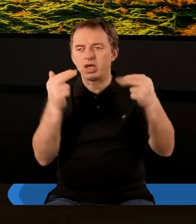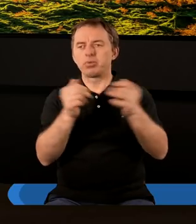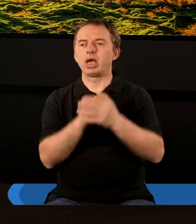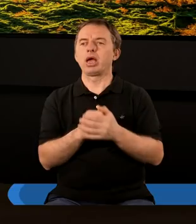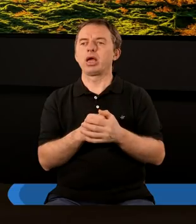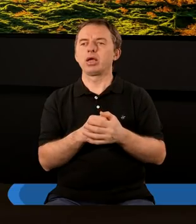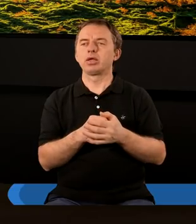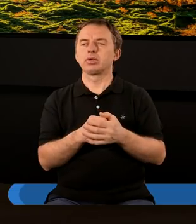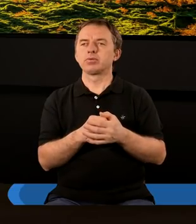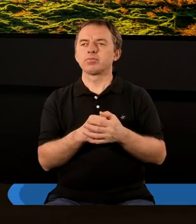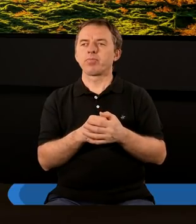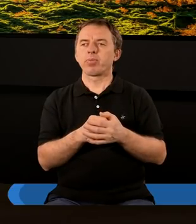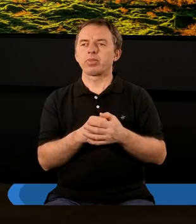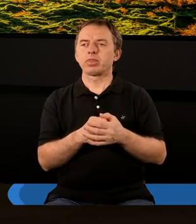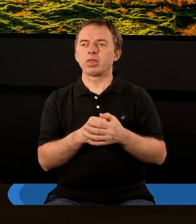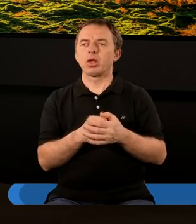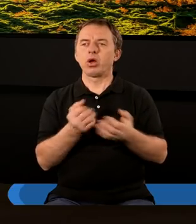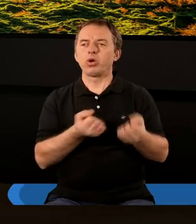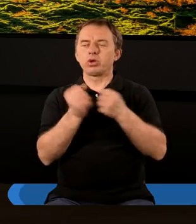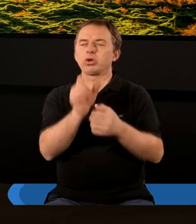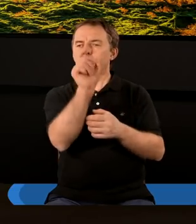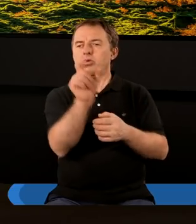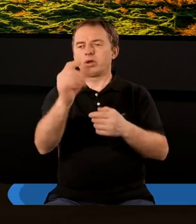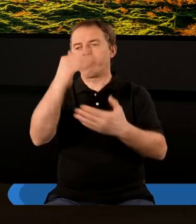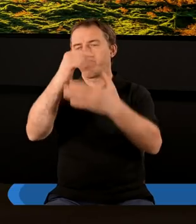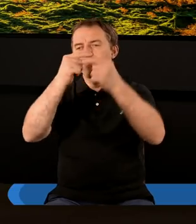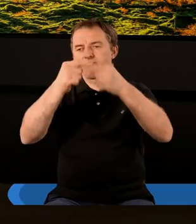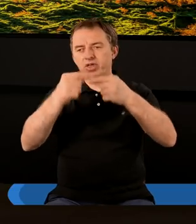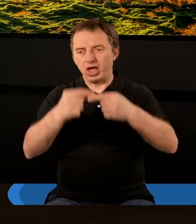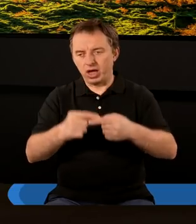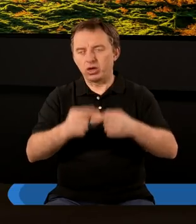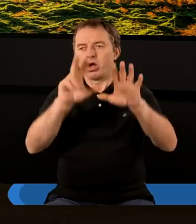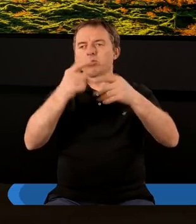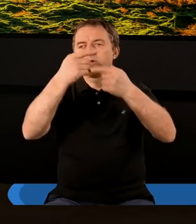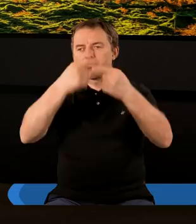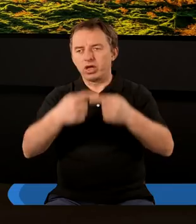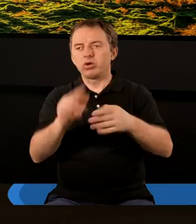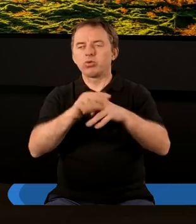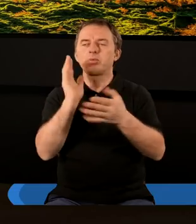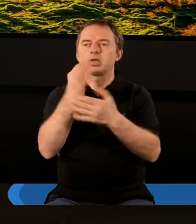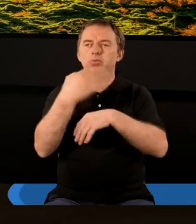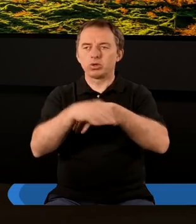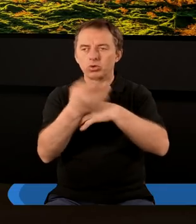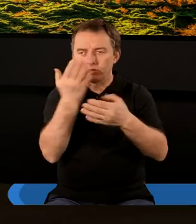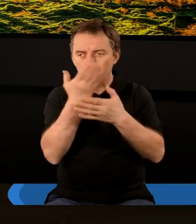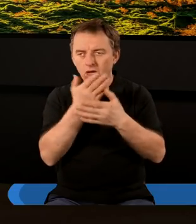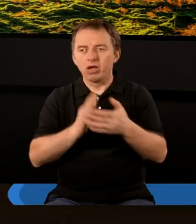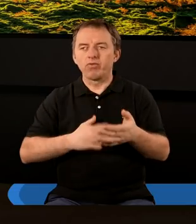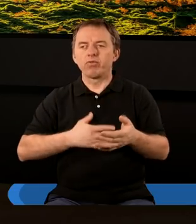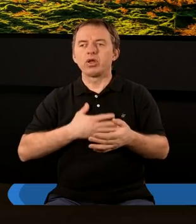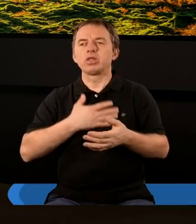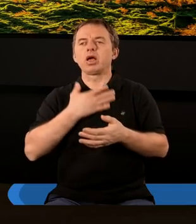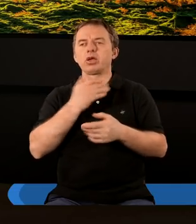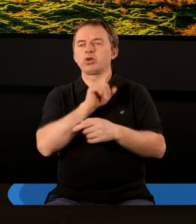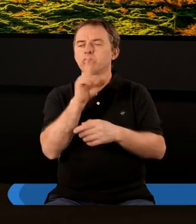się odnosili do poszczególnych z tych wersetów. To jest z tych ośmiu wersetów, które będziemy czytać. Ale mi się wydaje,